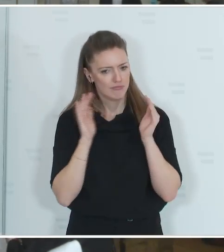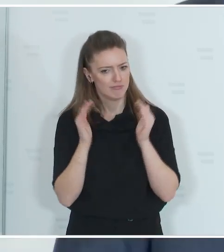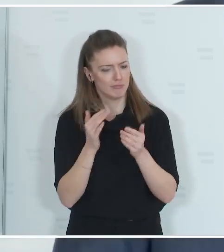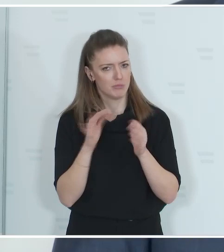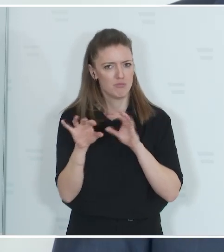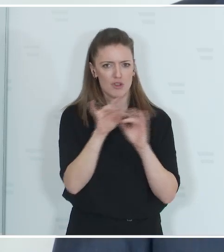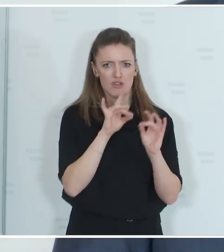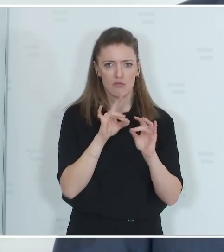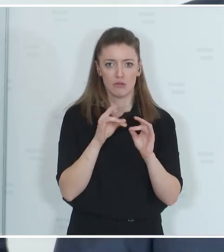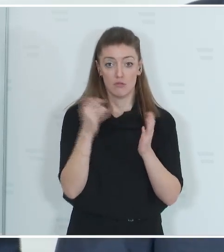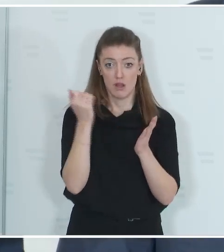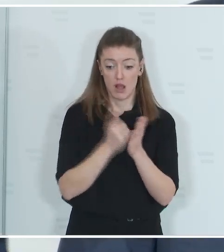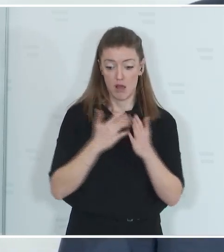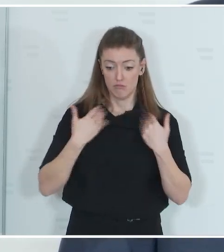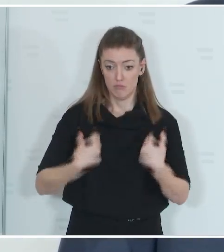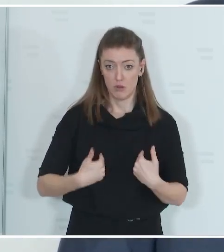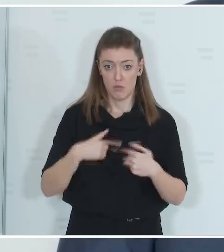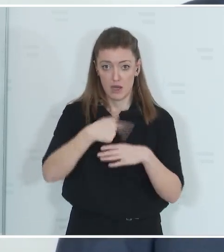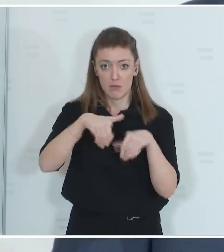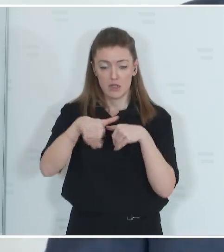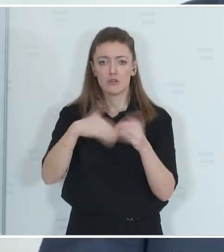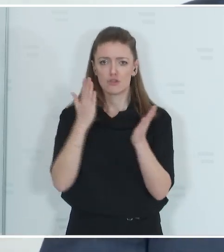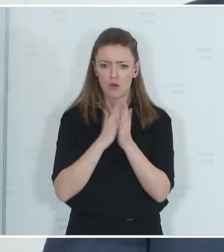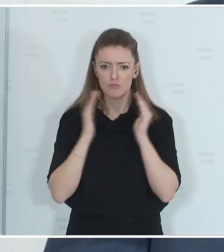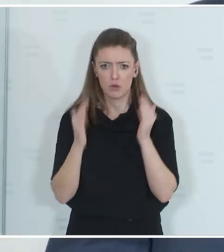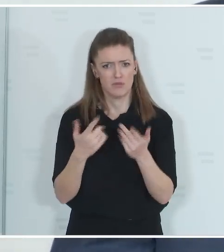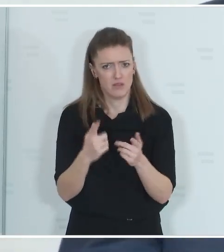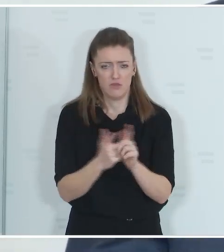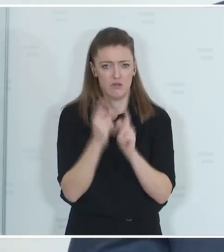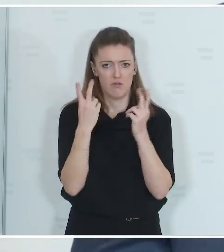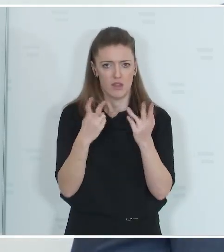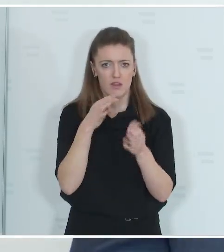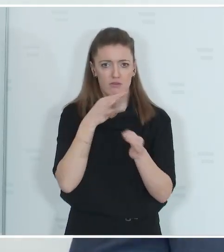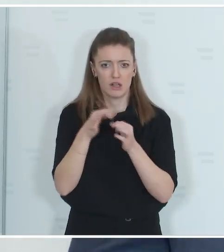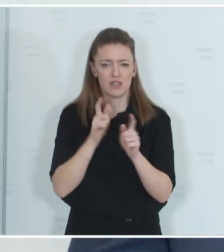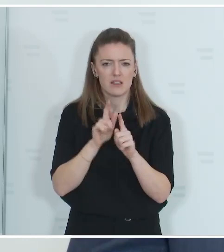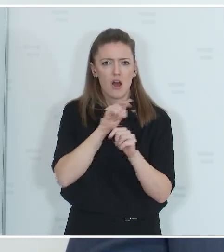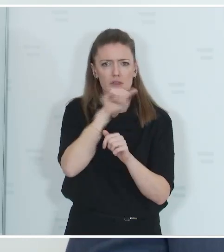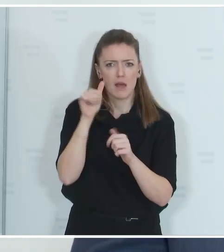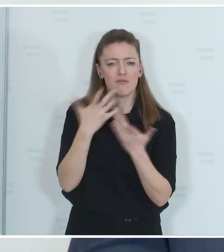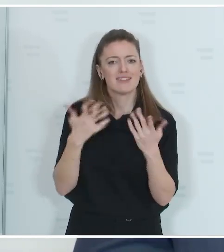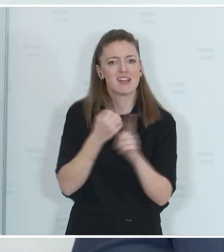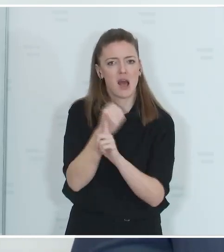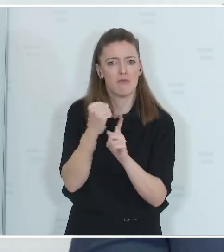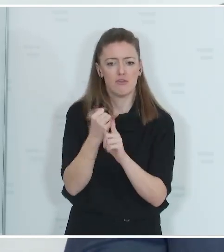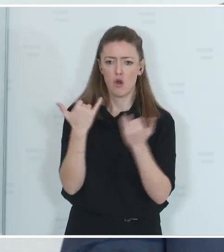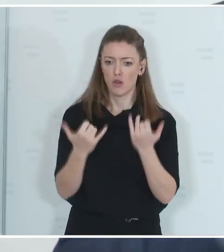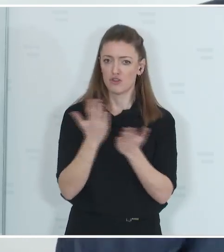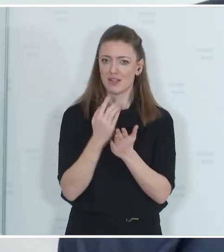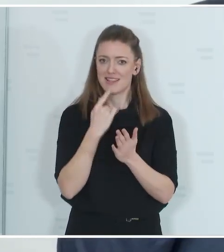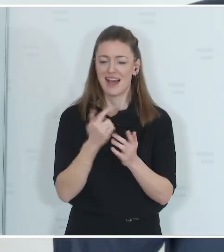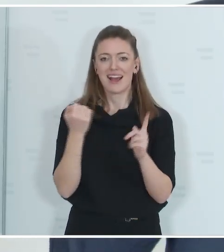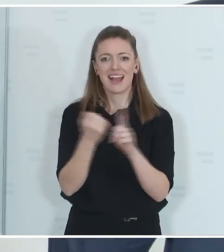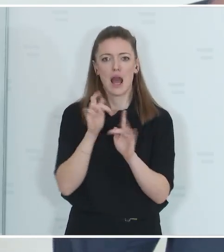im Amt bin als Innenminister, ist das eine der zentralen Fragen, nämlich Kampf. Und ich habe es auch heute genannt. Kampf gegen